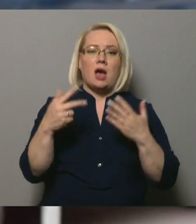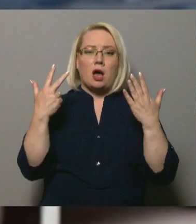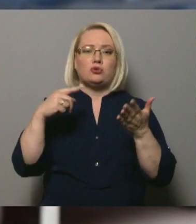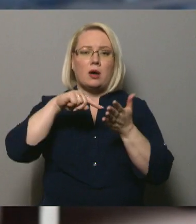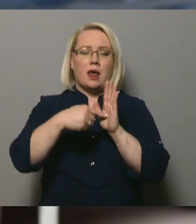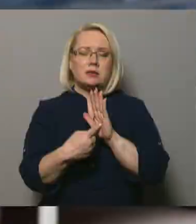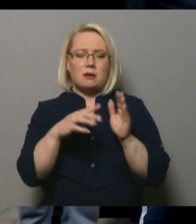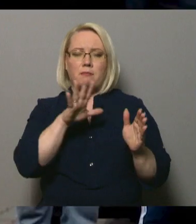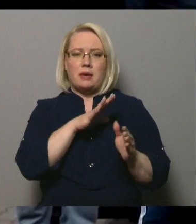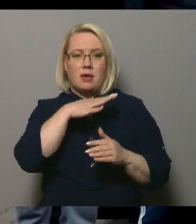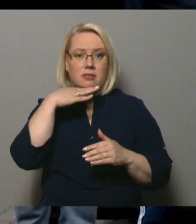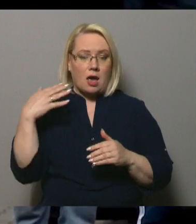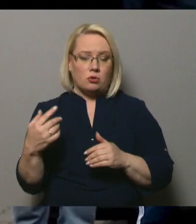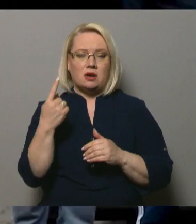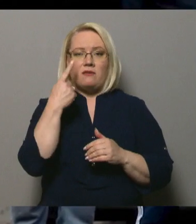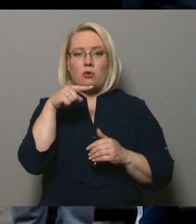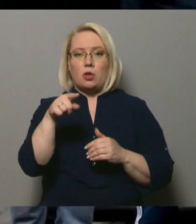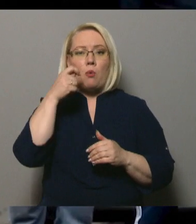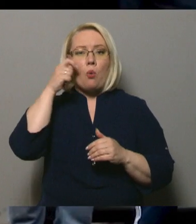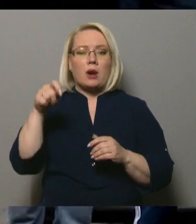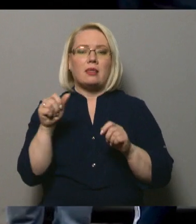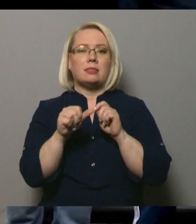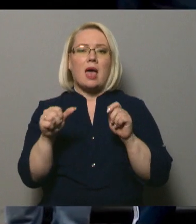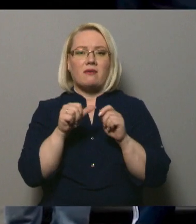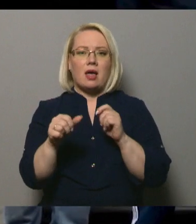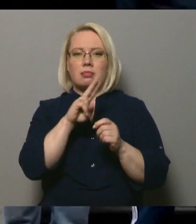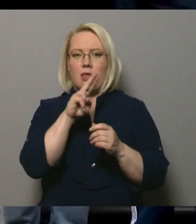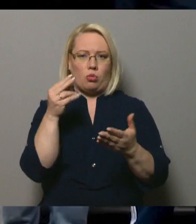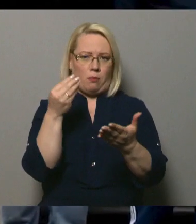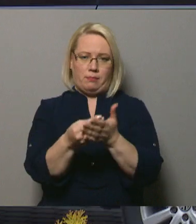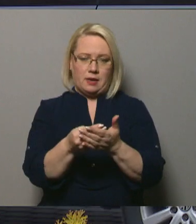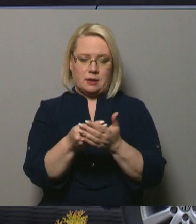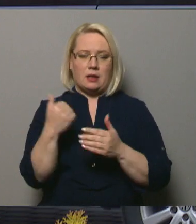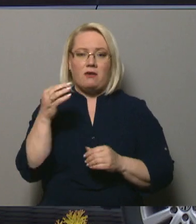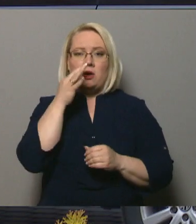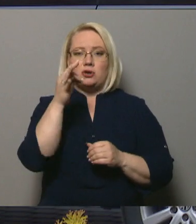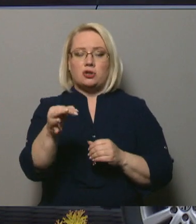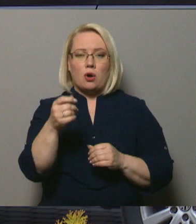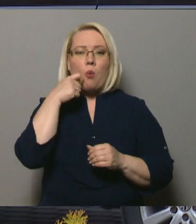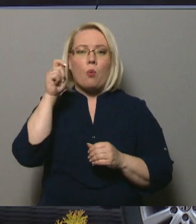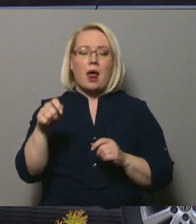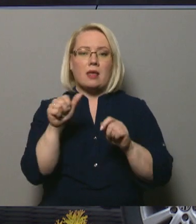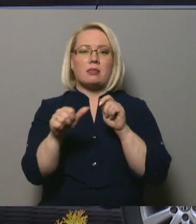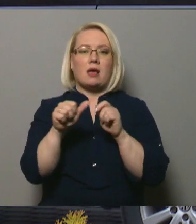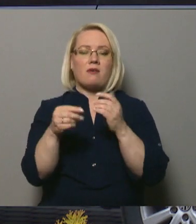reizeis bijis daudz. Viens no tiem – Ukrainā degvielu un nenopirkt. Ukrainā degvielu iegādāties nevar.